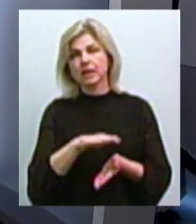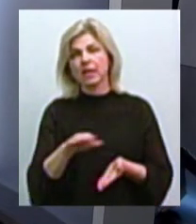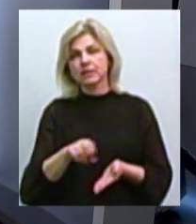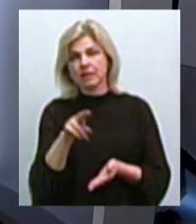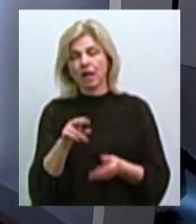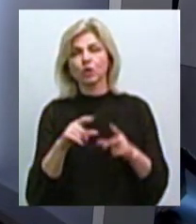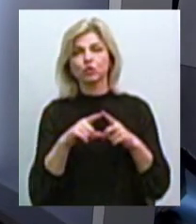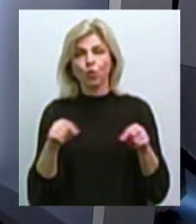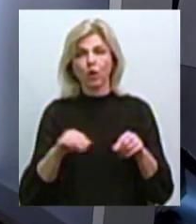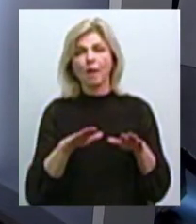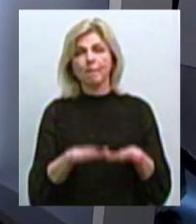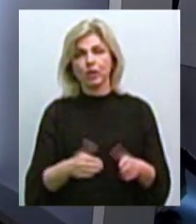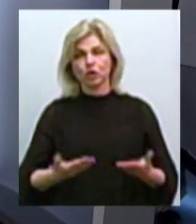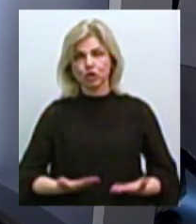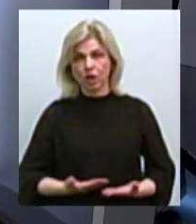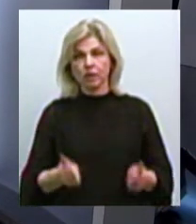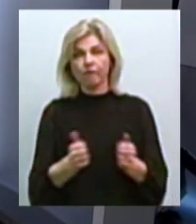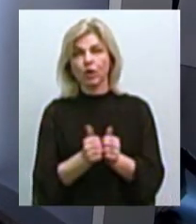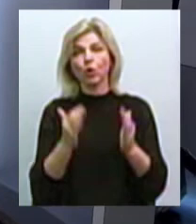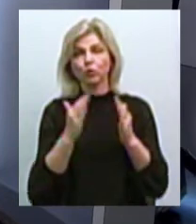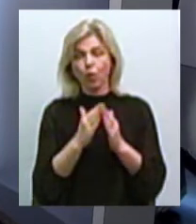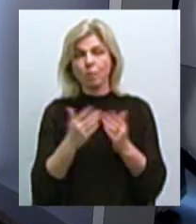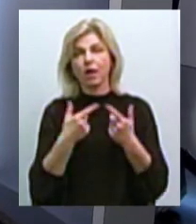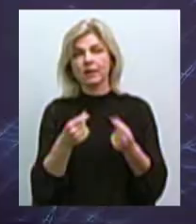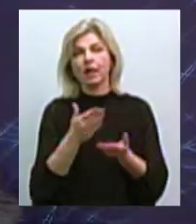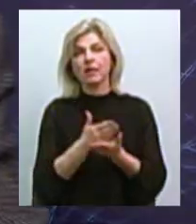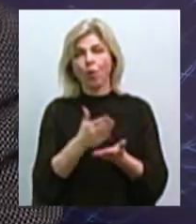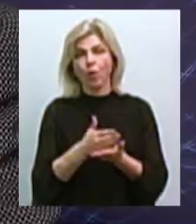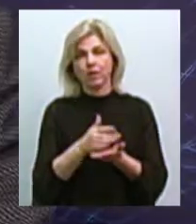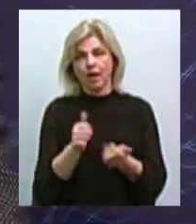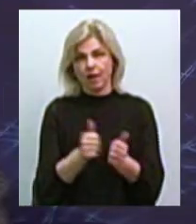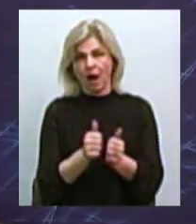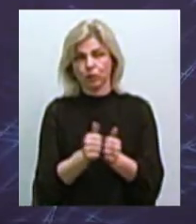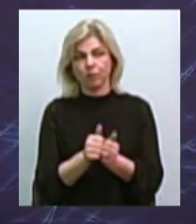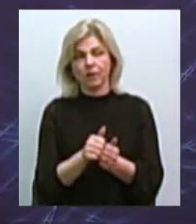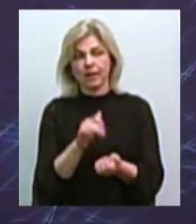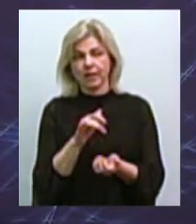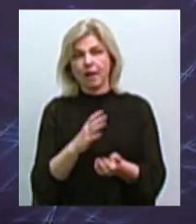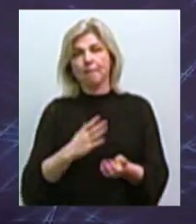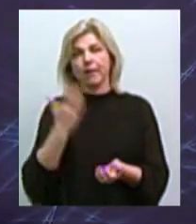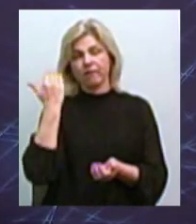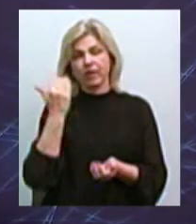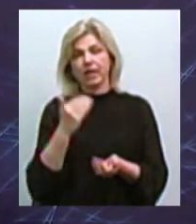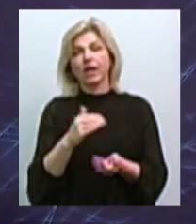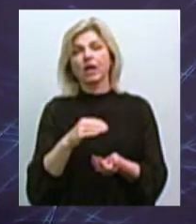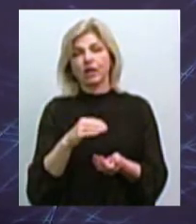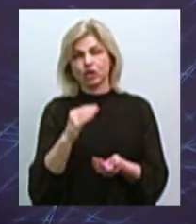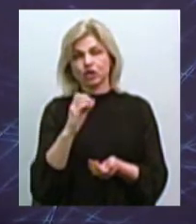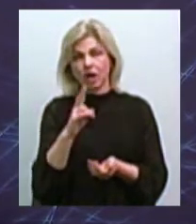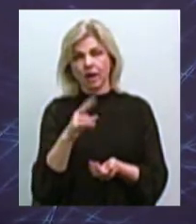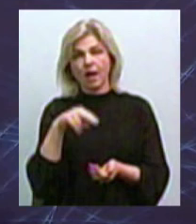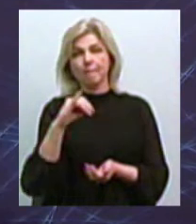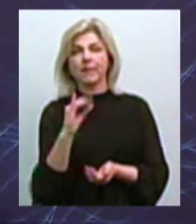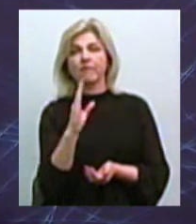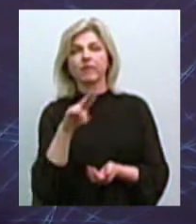так і місцеві жителі біля дому, який знаходиться рядом цього колишнього ЖК «Південь». Вони зібрали